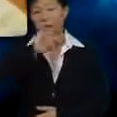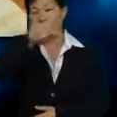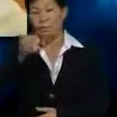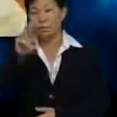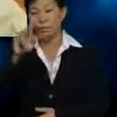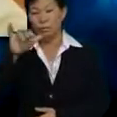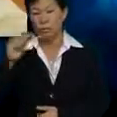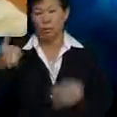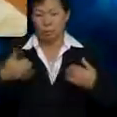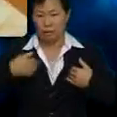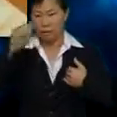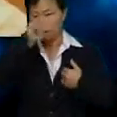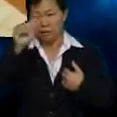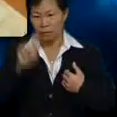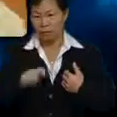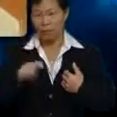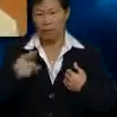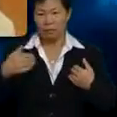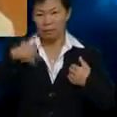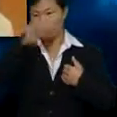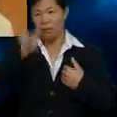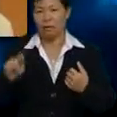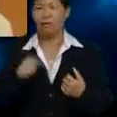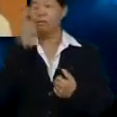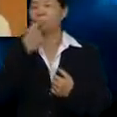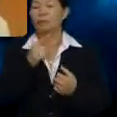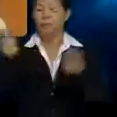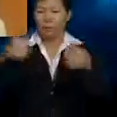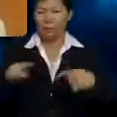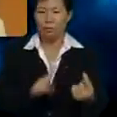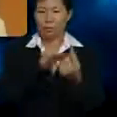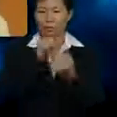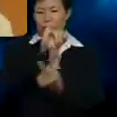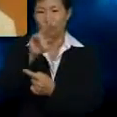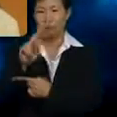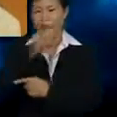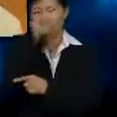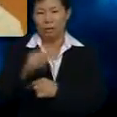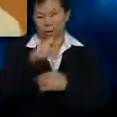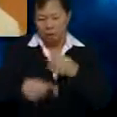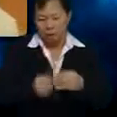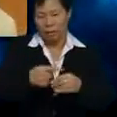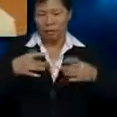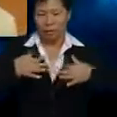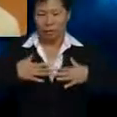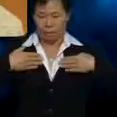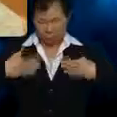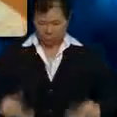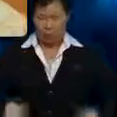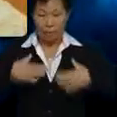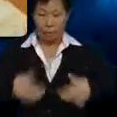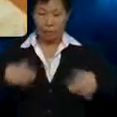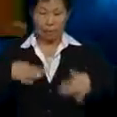Ada tak sesiapa datang Jumpa Julia Tanyakan pasal butik Yang umi usahakan tu